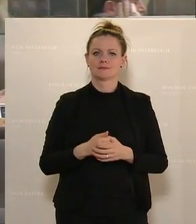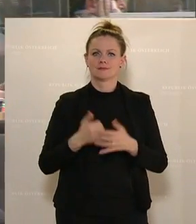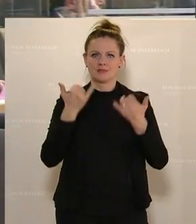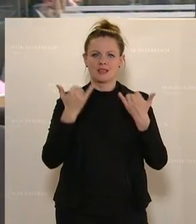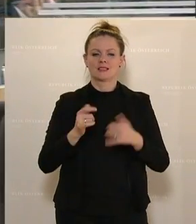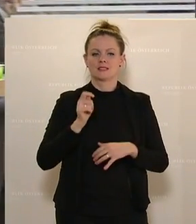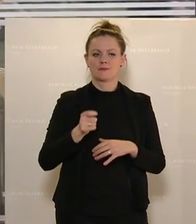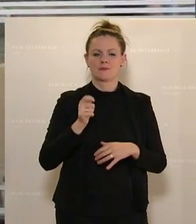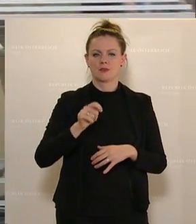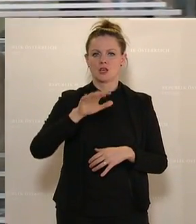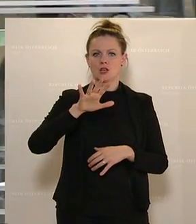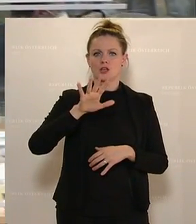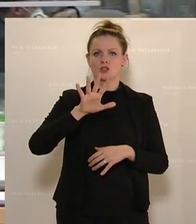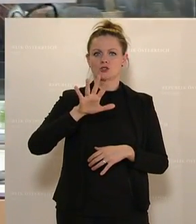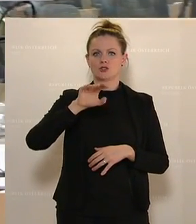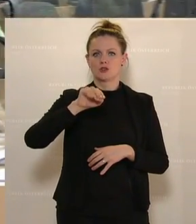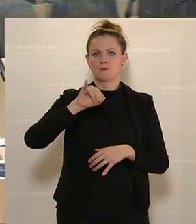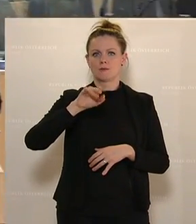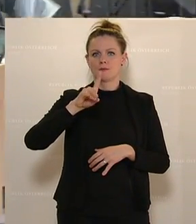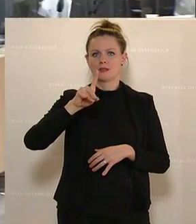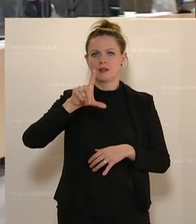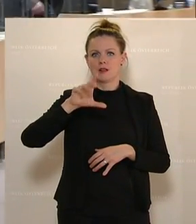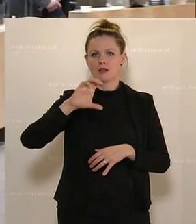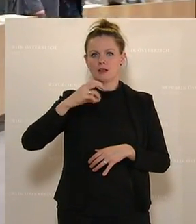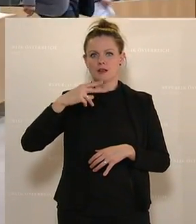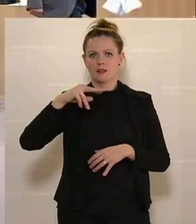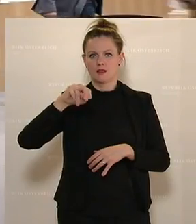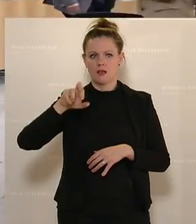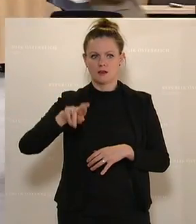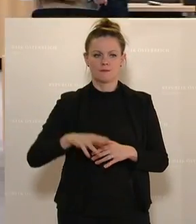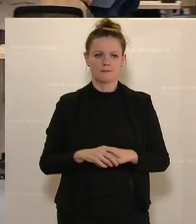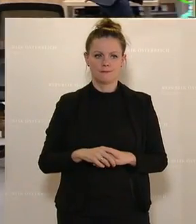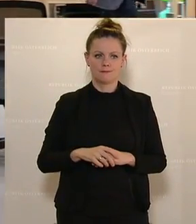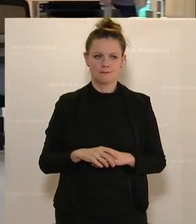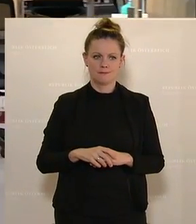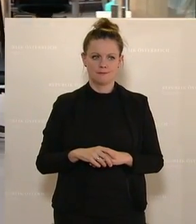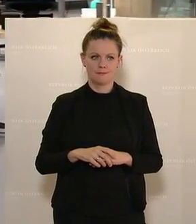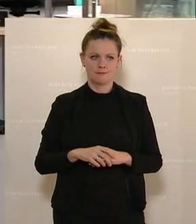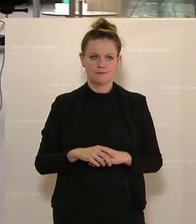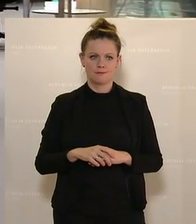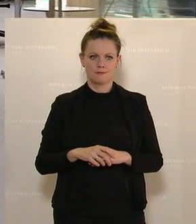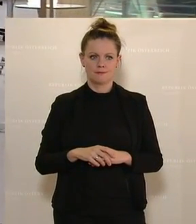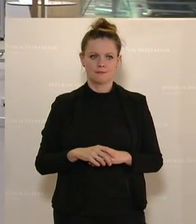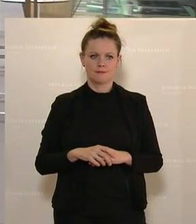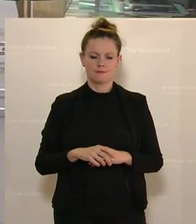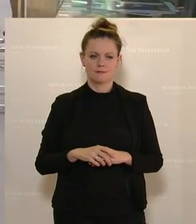im Parlament von allen Parteien angenommen wird. Sowohl Konsumenten als auch Landwirte und die Tiere würden davon profitieren.